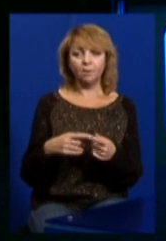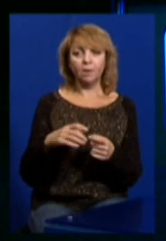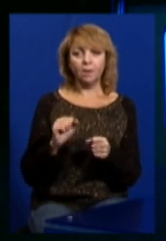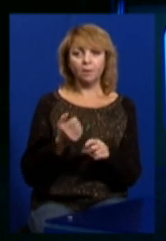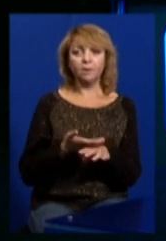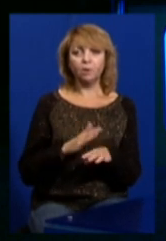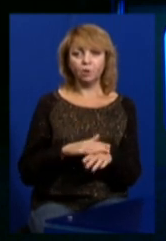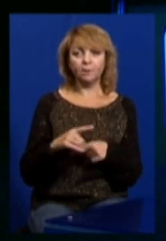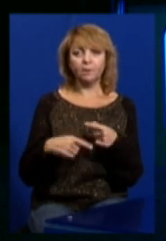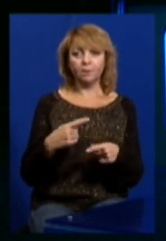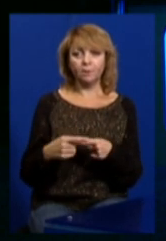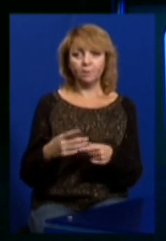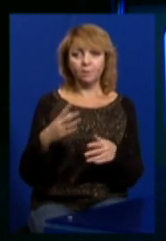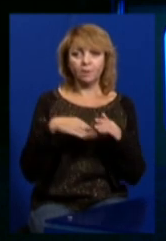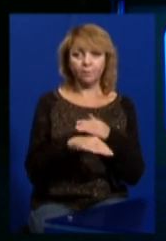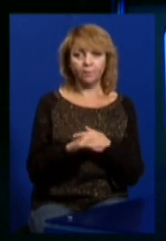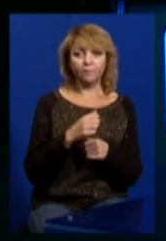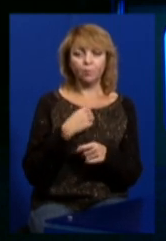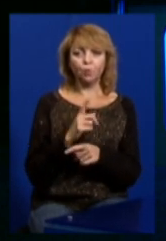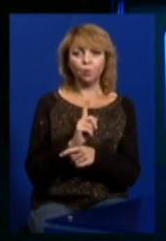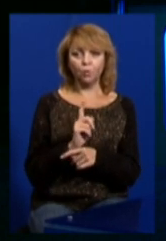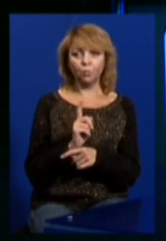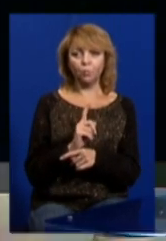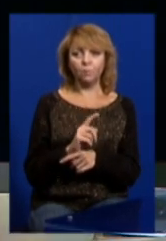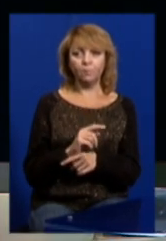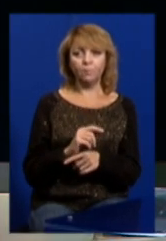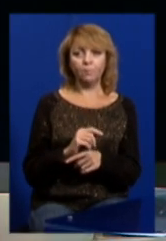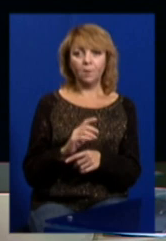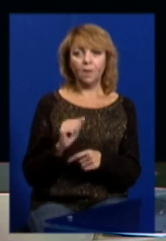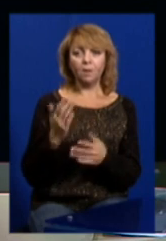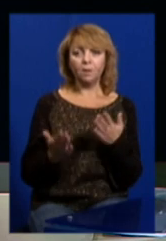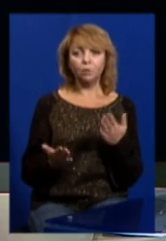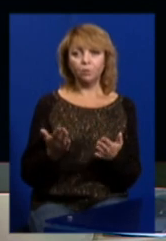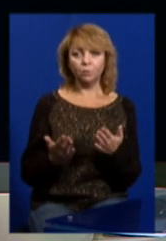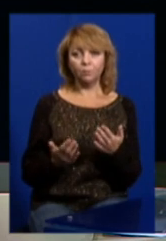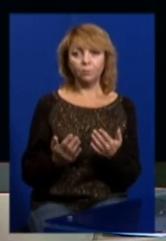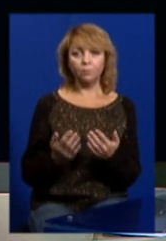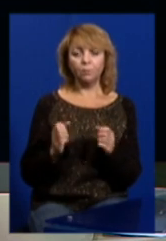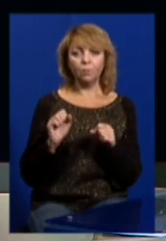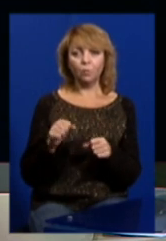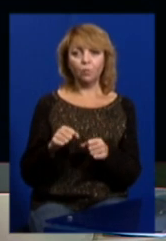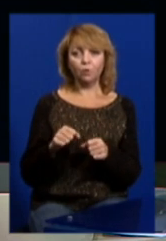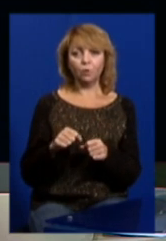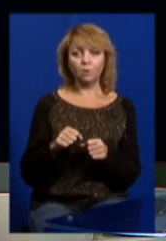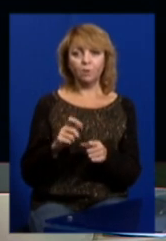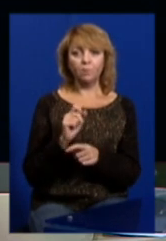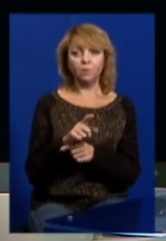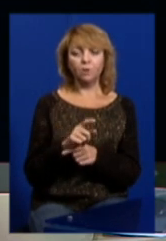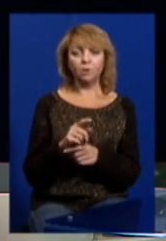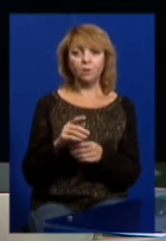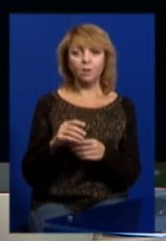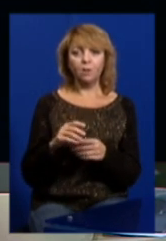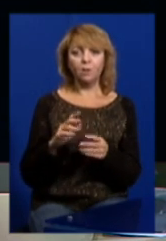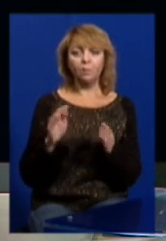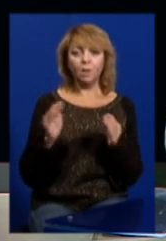тяжкість наслідків закладана в саму норму, а якщо можна призначити позбавлення волі менш